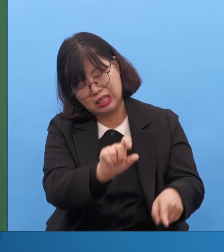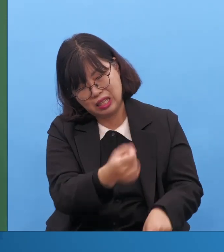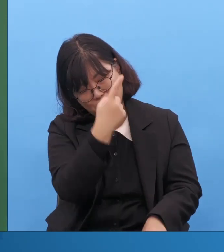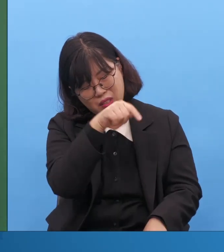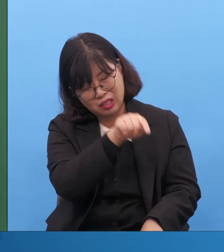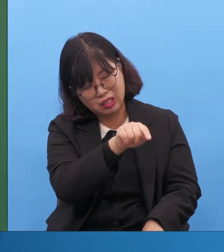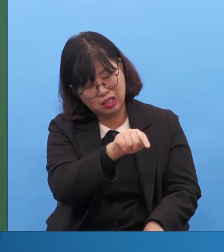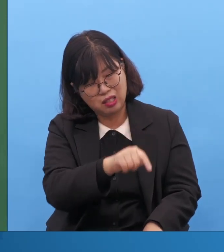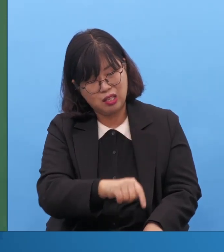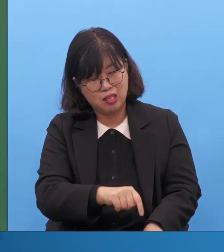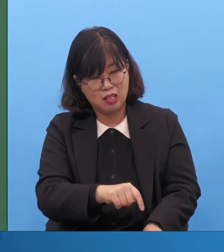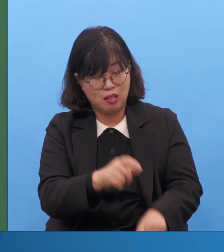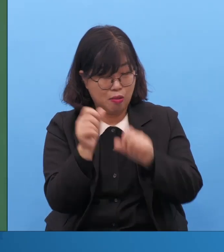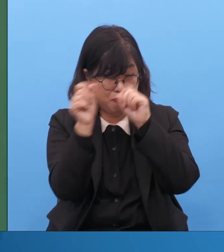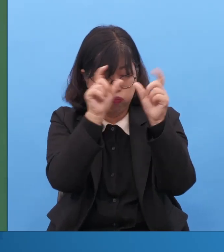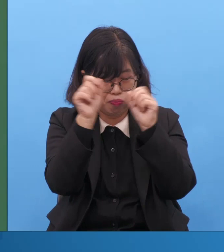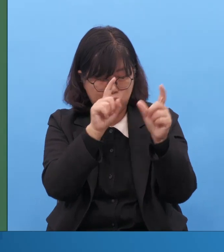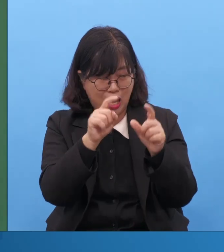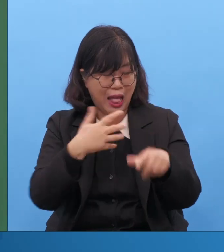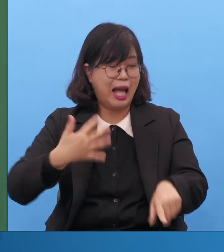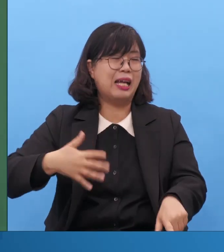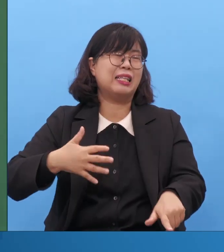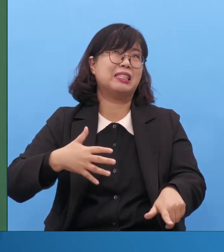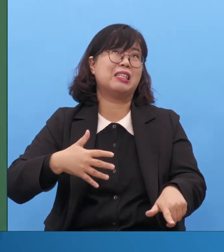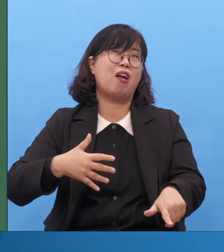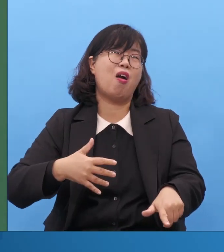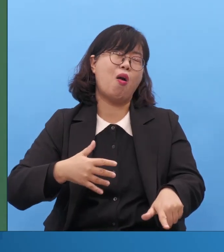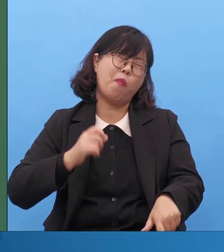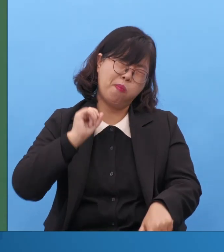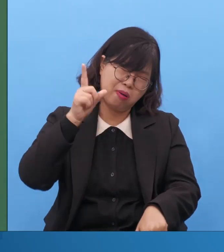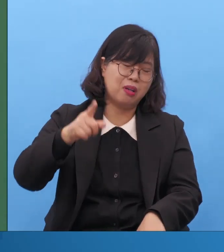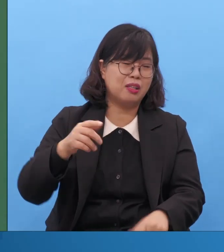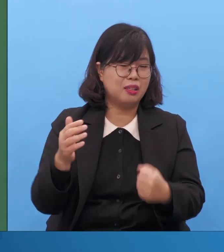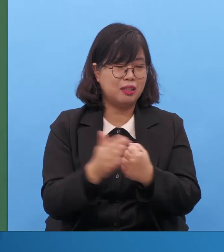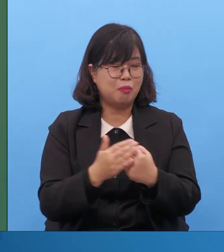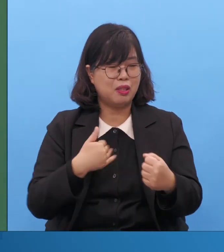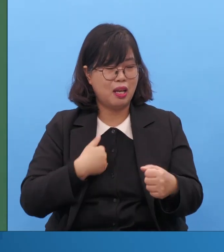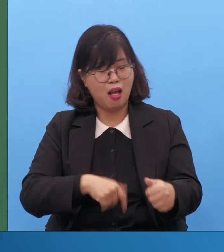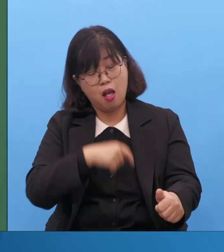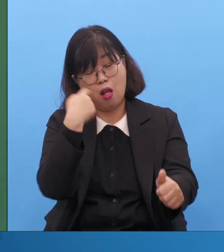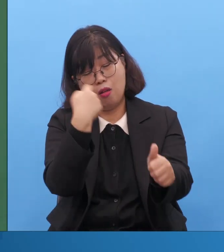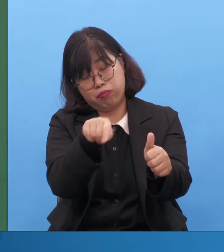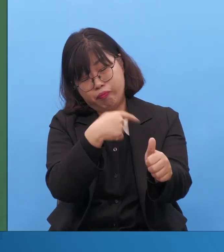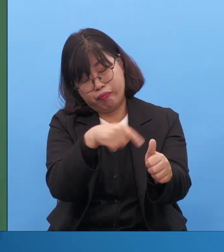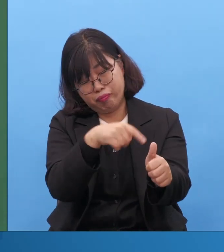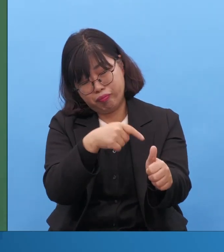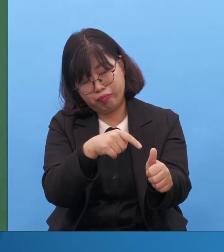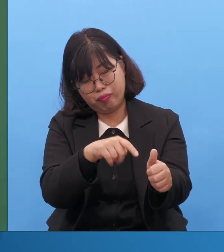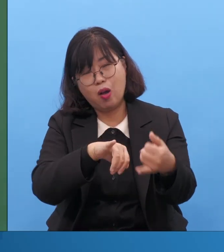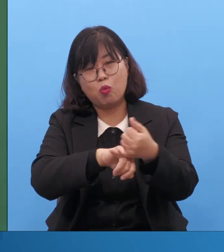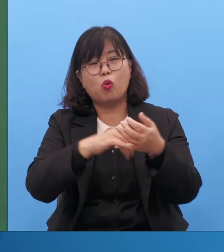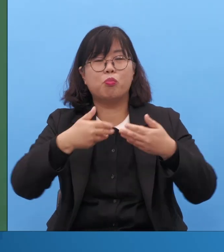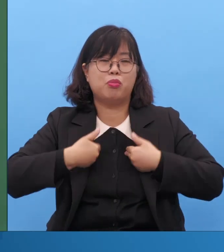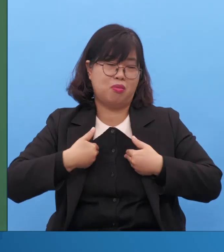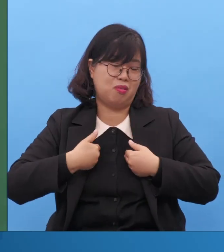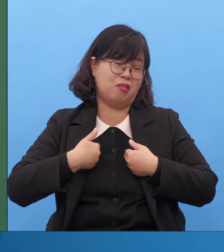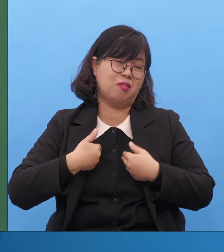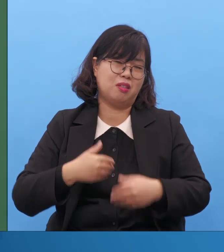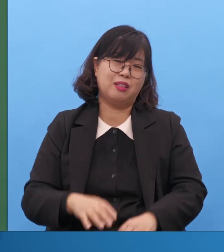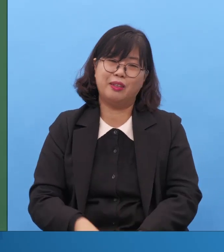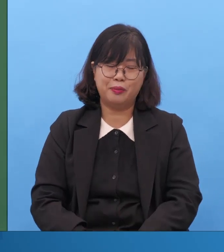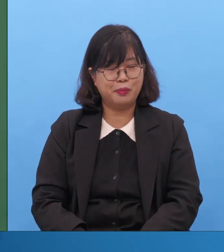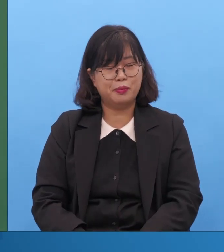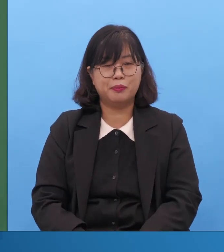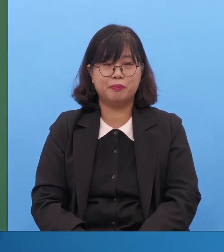확실합니다 이 작업을 보시면 이게 40일입니다 너는